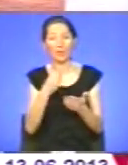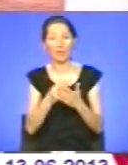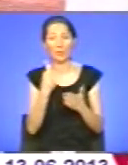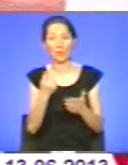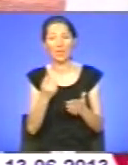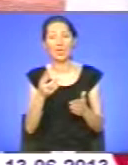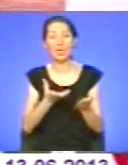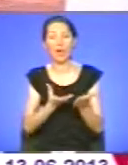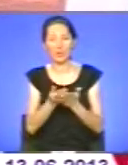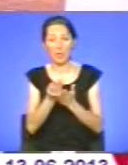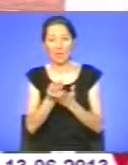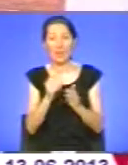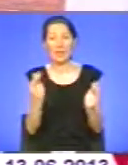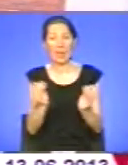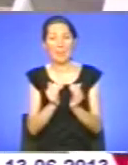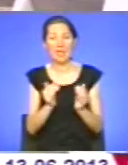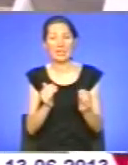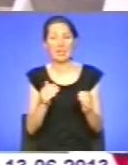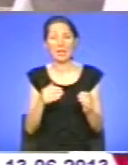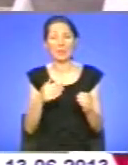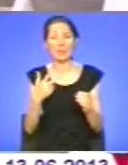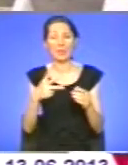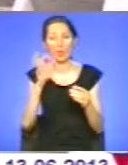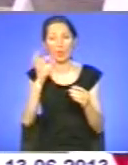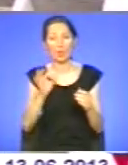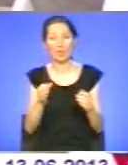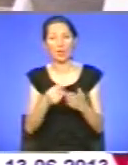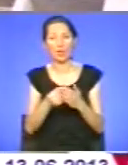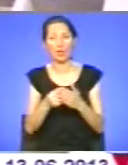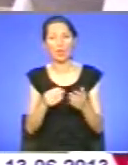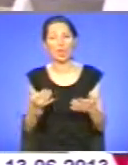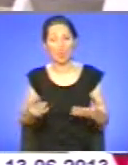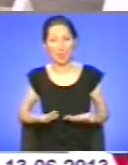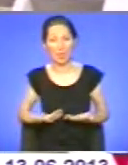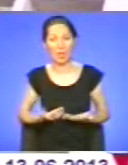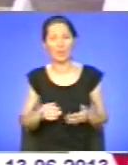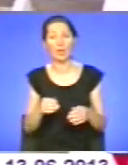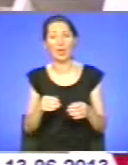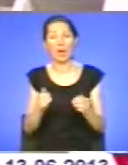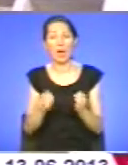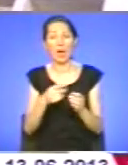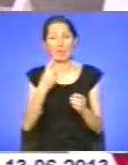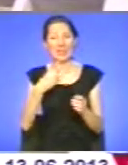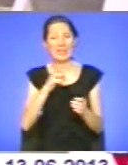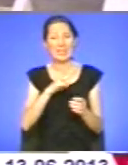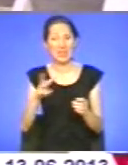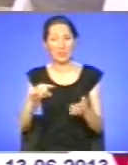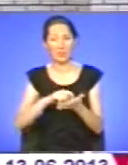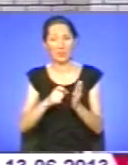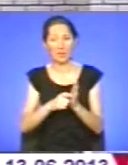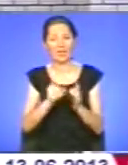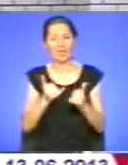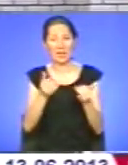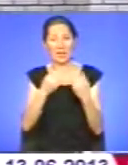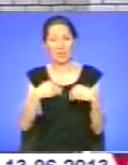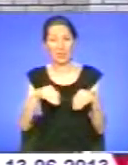вартості житла. Нормативна площа житла – 21 метр квадратний на кожного члена сім'ї та 20 метрів квадратних для сім'ї